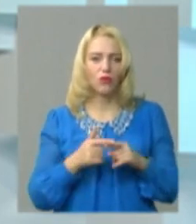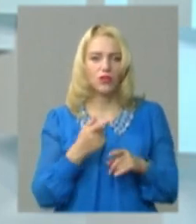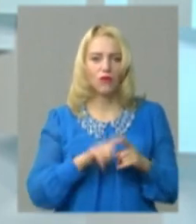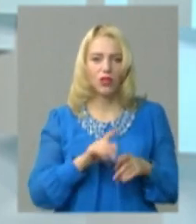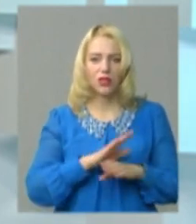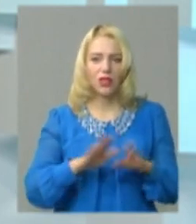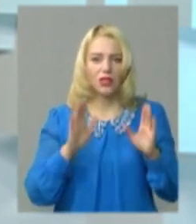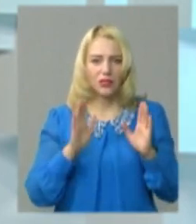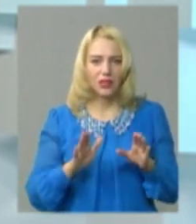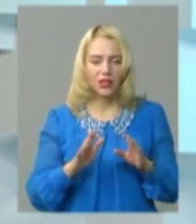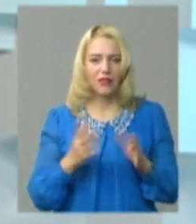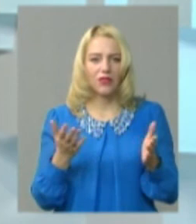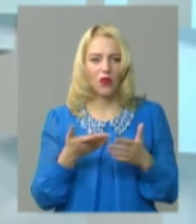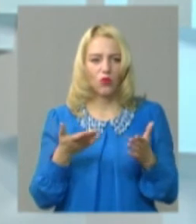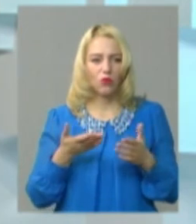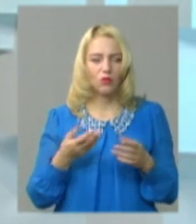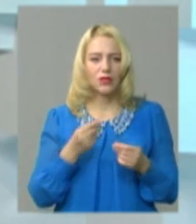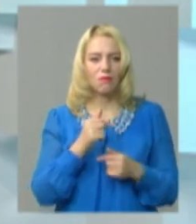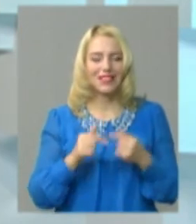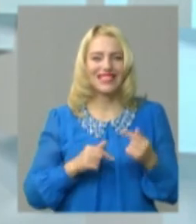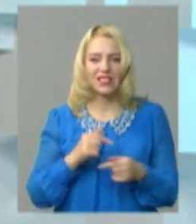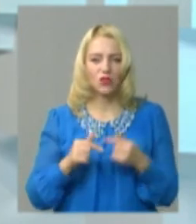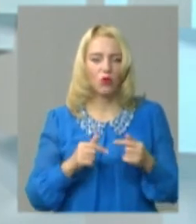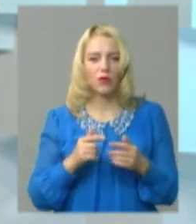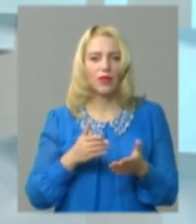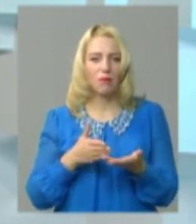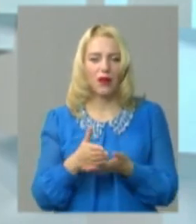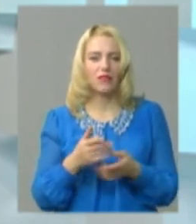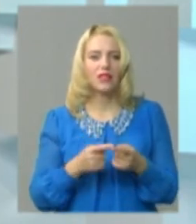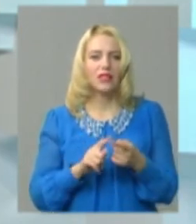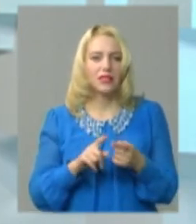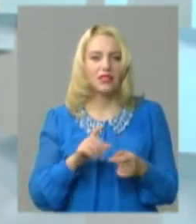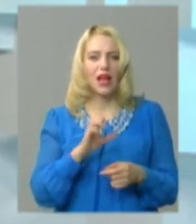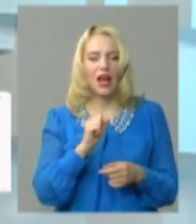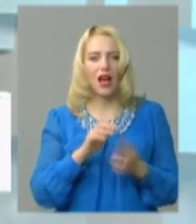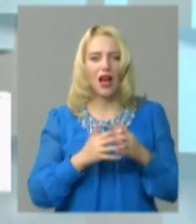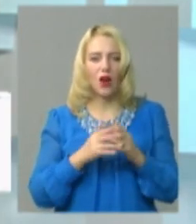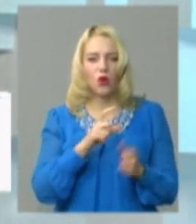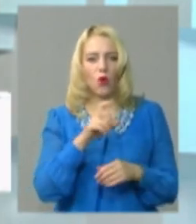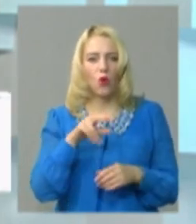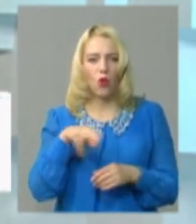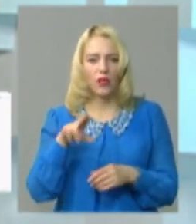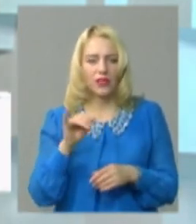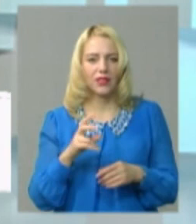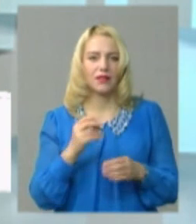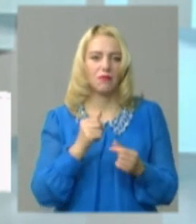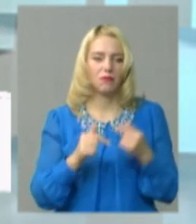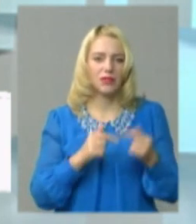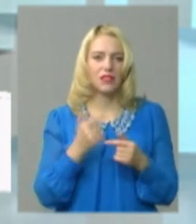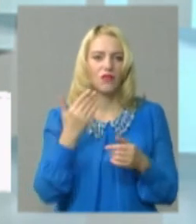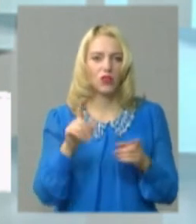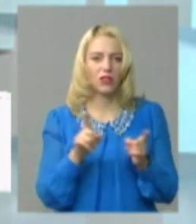не тільки в якомусь бізнесовому, так, направленні, це і агрохолдінги, це і бізнес, вони так